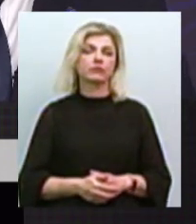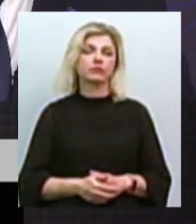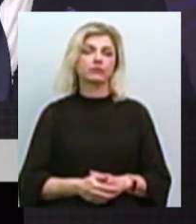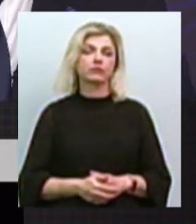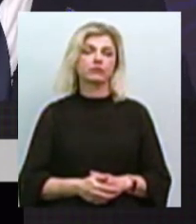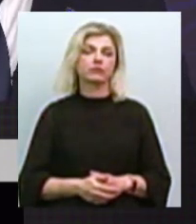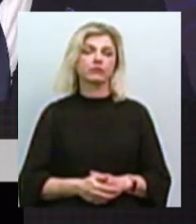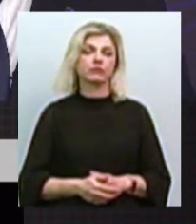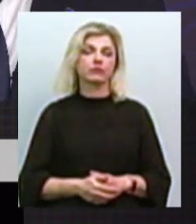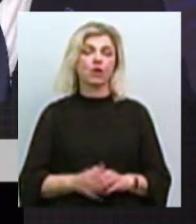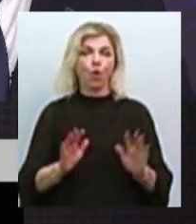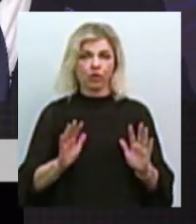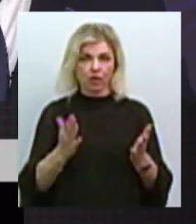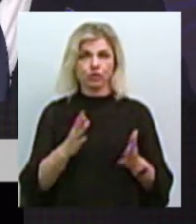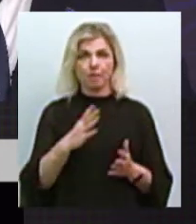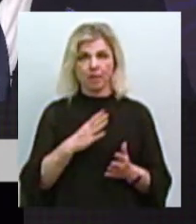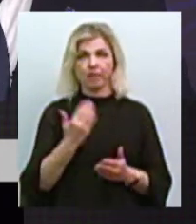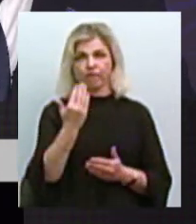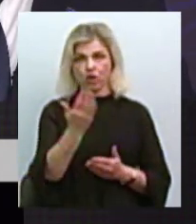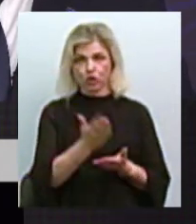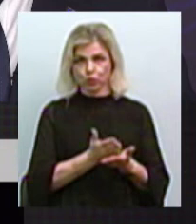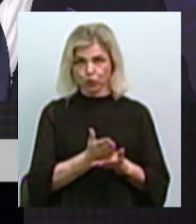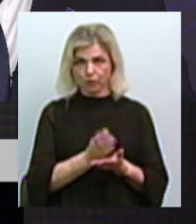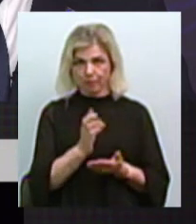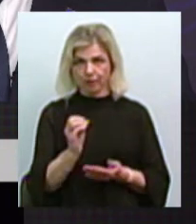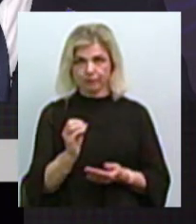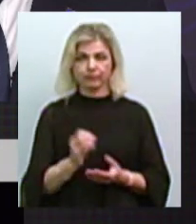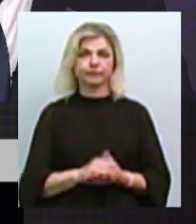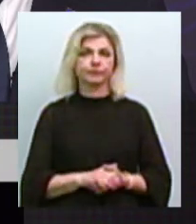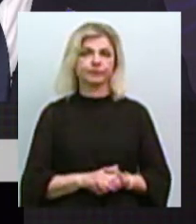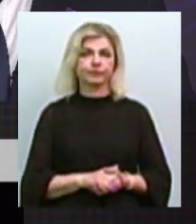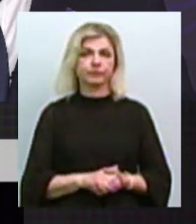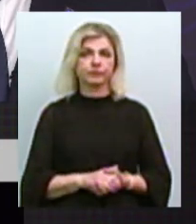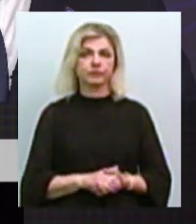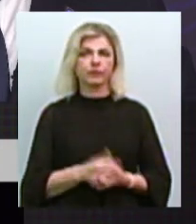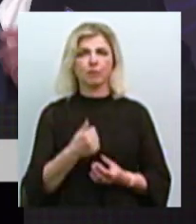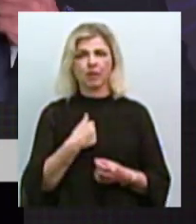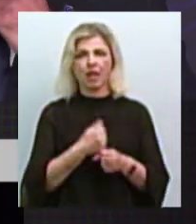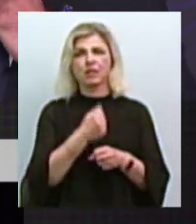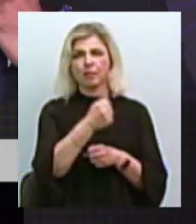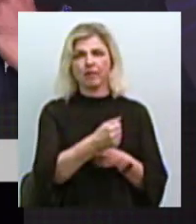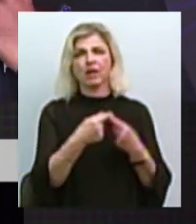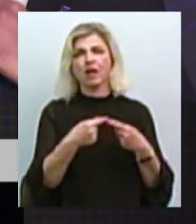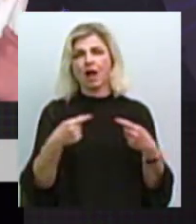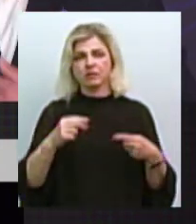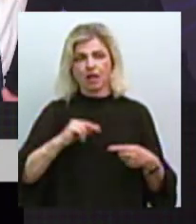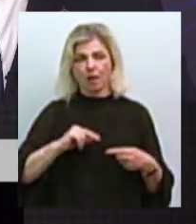Я однажды був в вашій службі. І мене посылали по різним роботам.